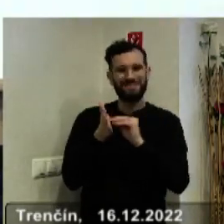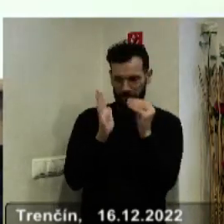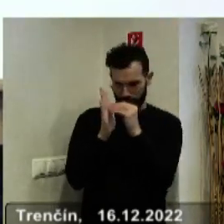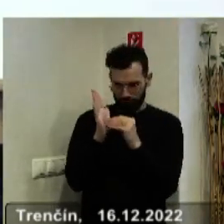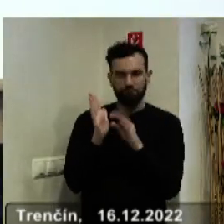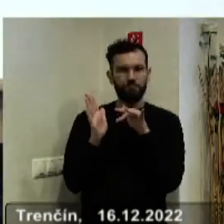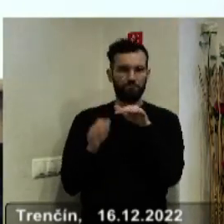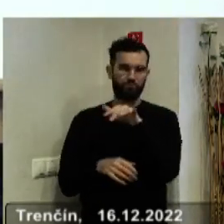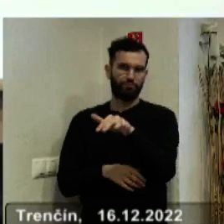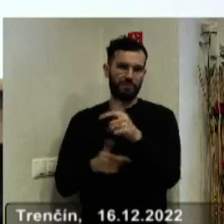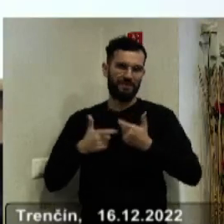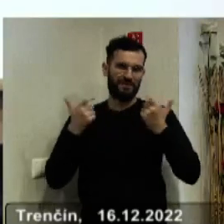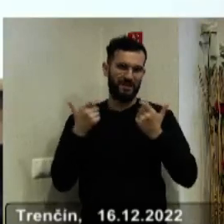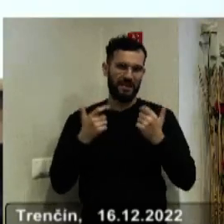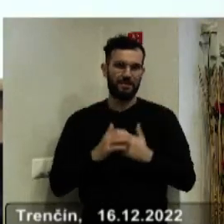Ďakujem.